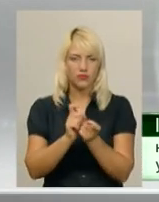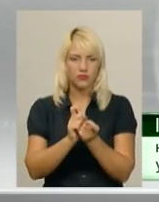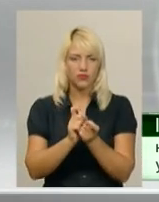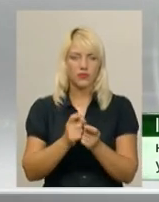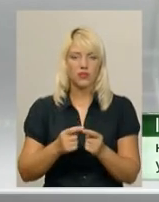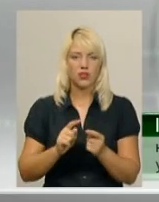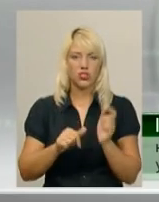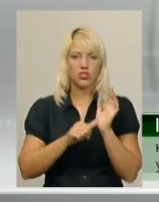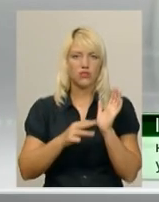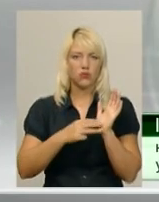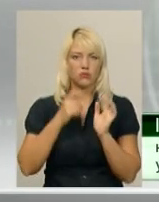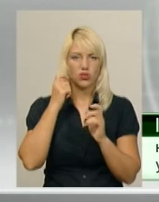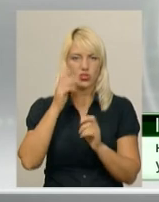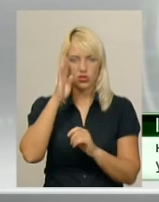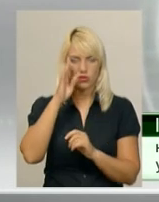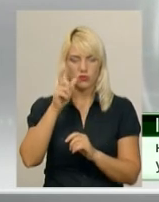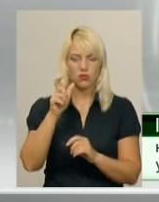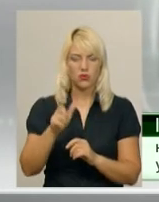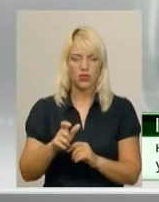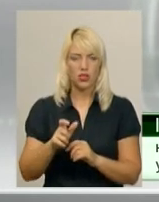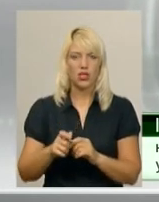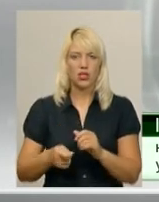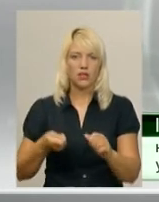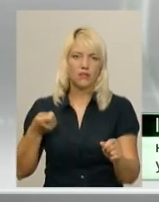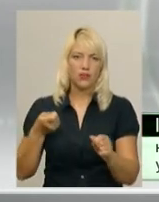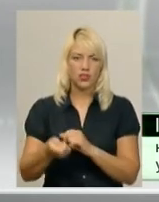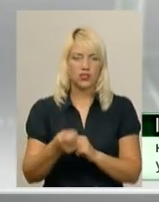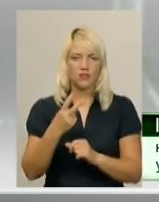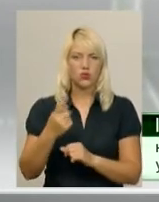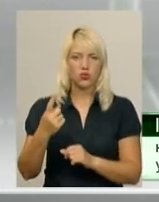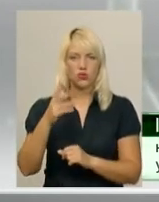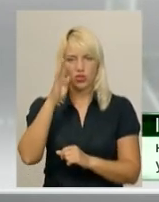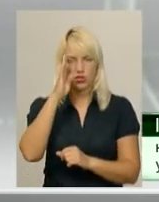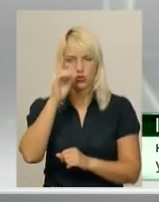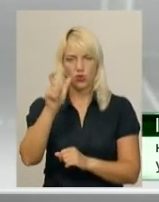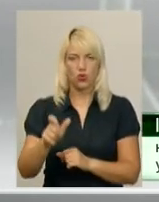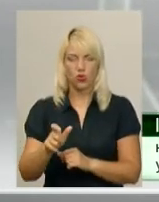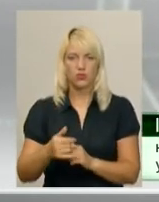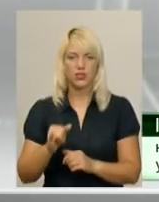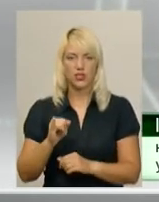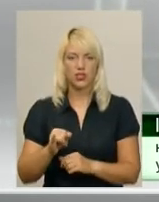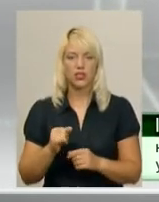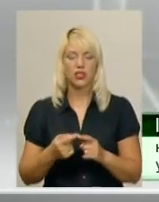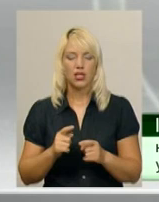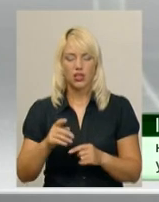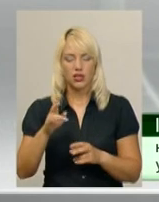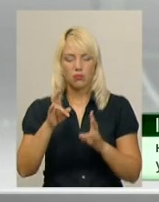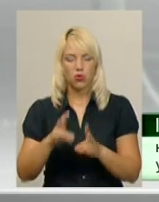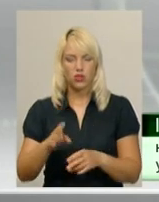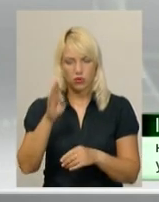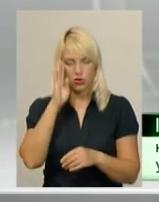хмельничанів спричинив ножове поранення 22-річному чоловікові. Потерпілого госпіталізували до